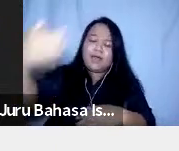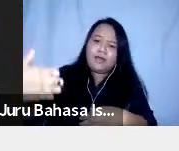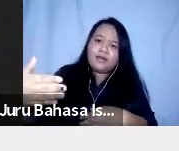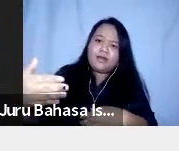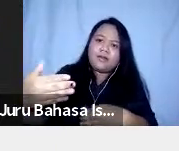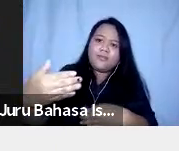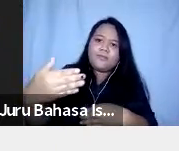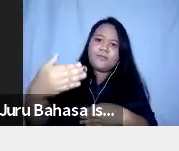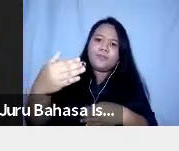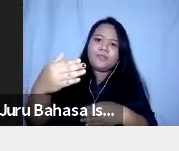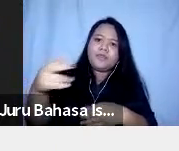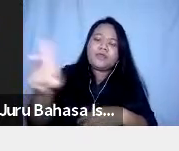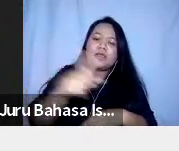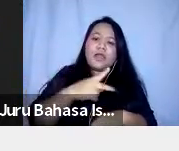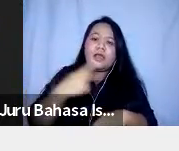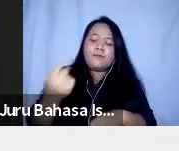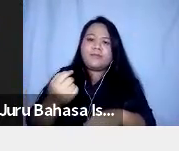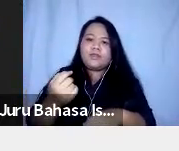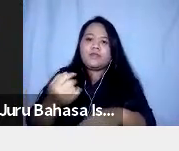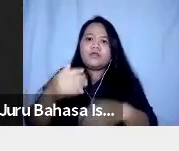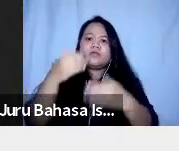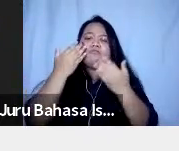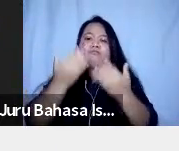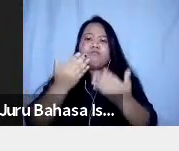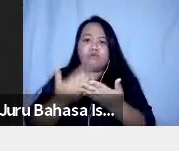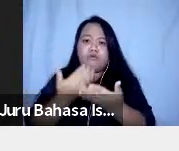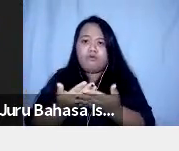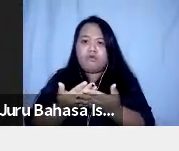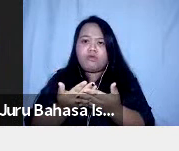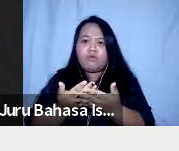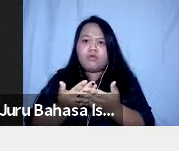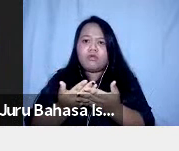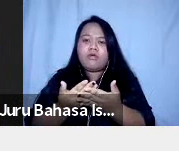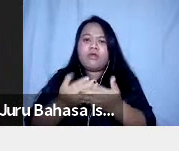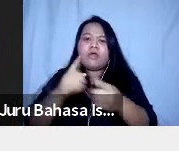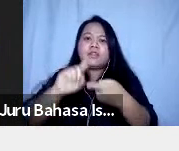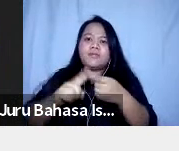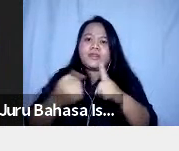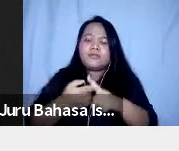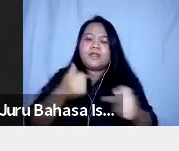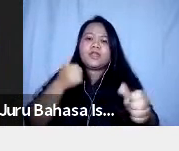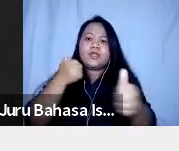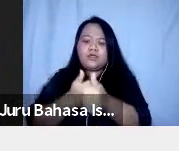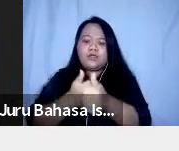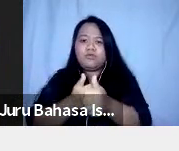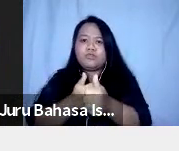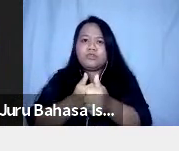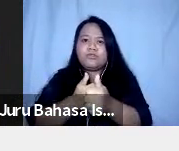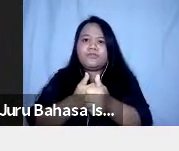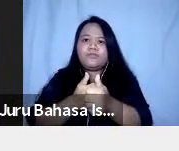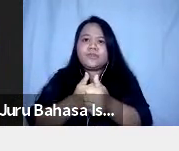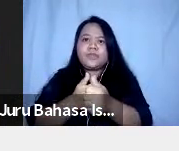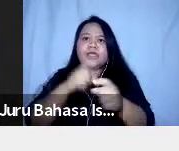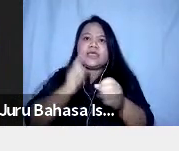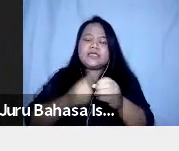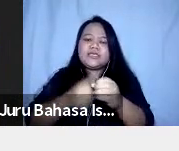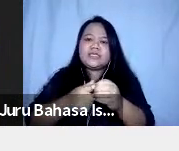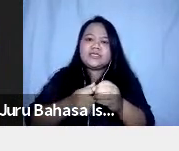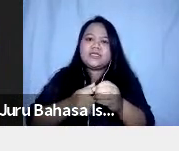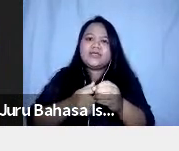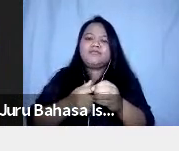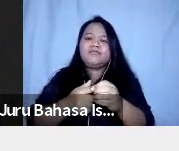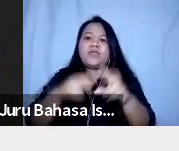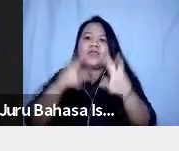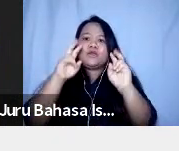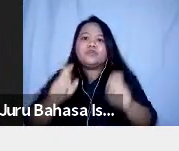Kami Sangat Memohon Untuk Partisipasi Teman-teman Agar Bisa Mengisi Survei Ini Sehingga Kita